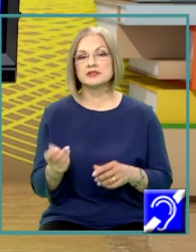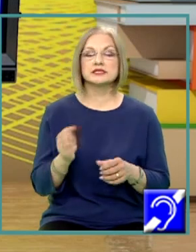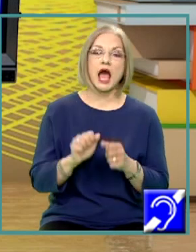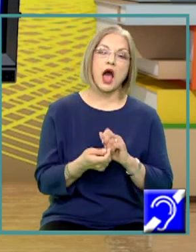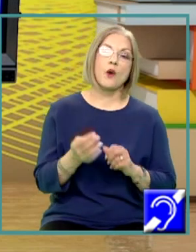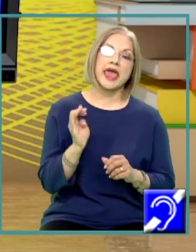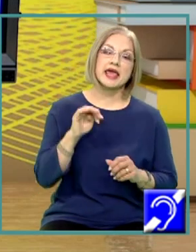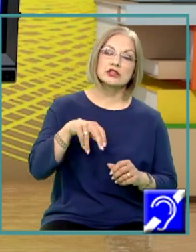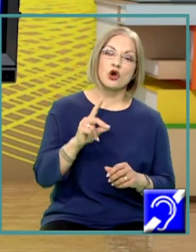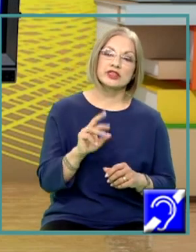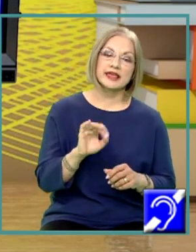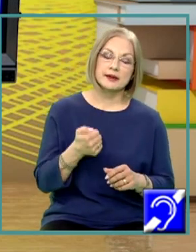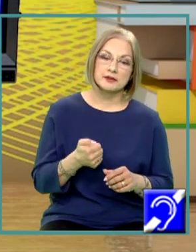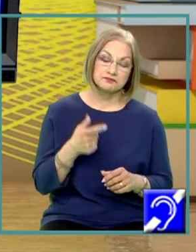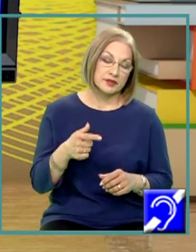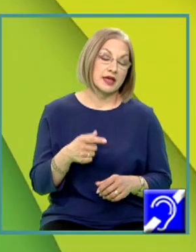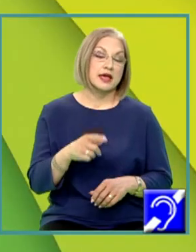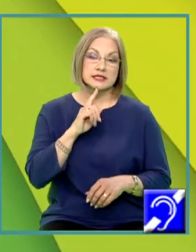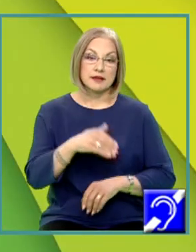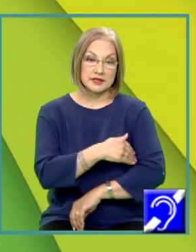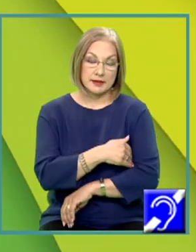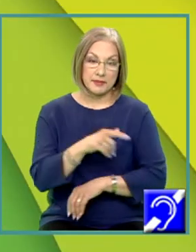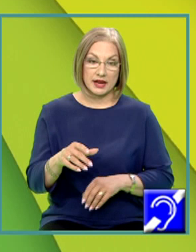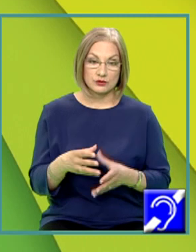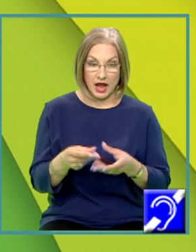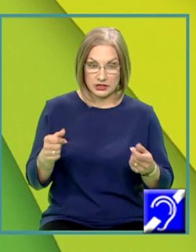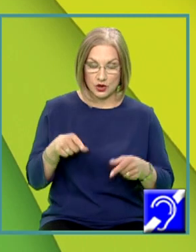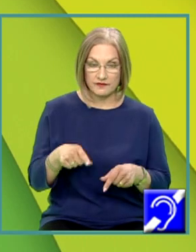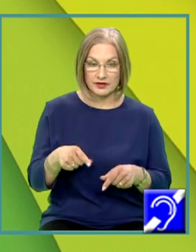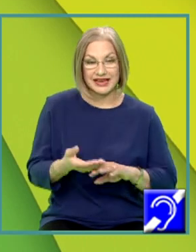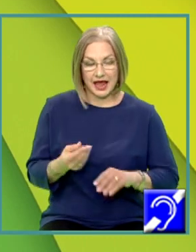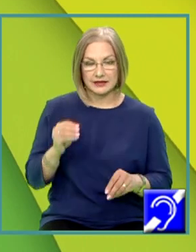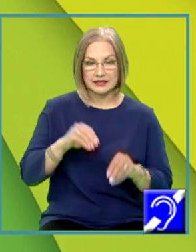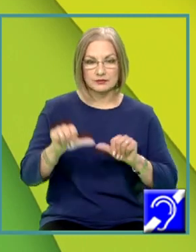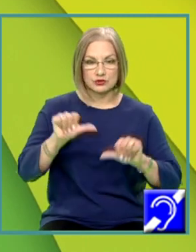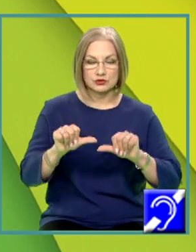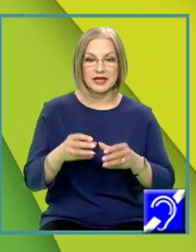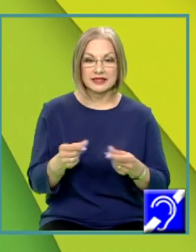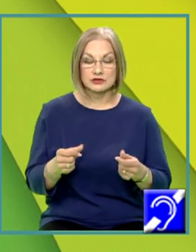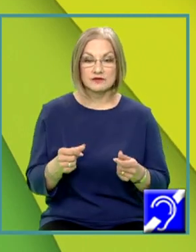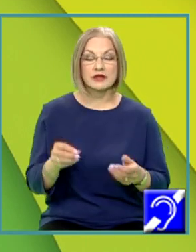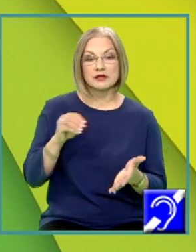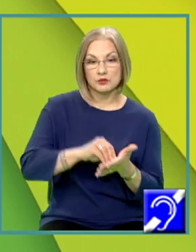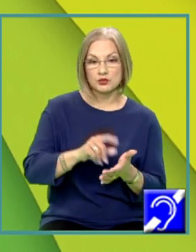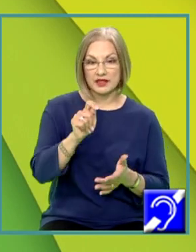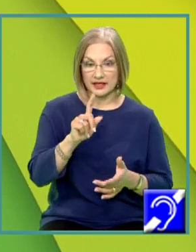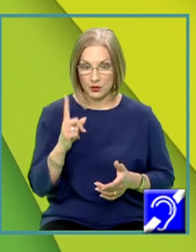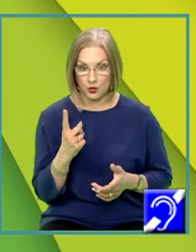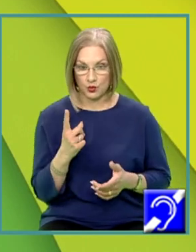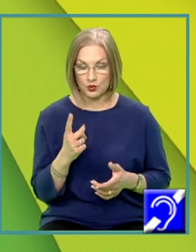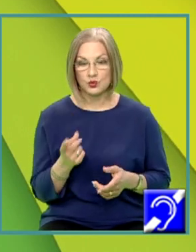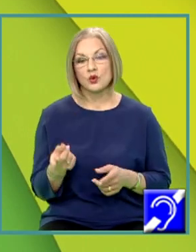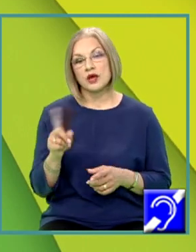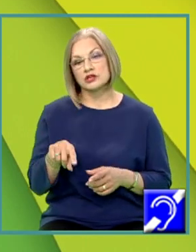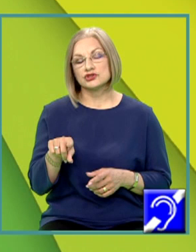temperatura solventului, înainte de a adăuga o substanță dizolvată, o notăm cu T1, iar